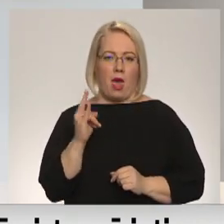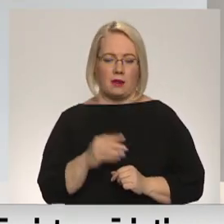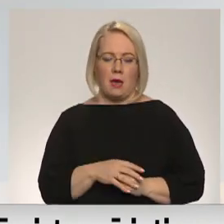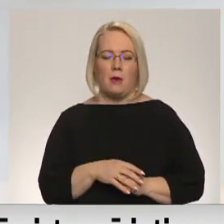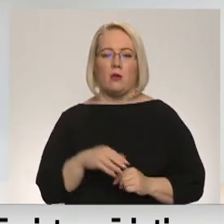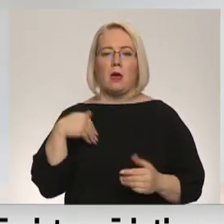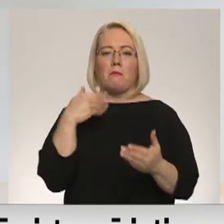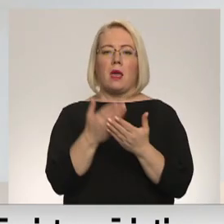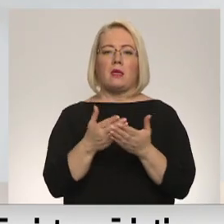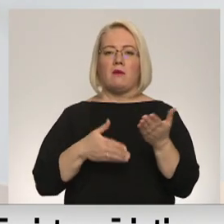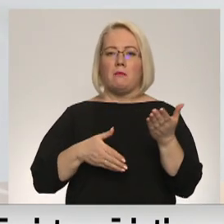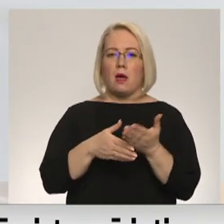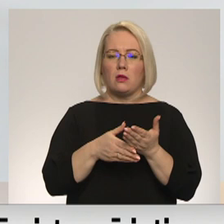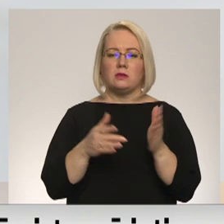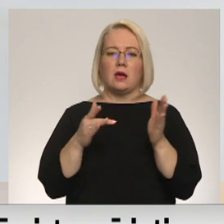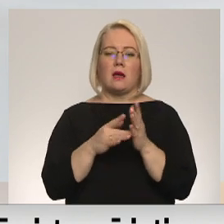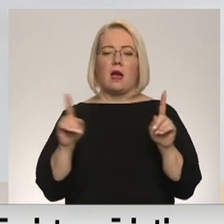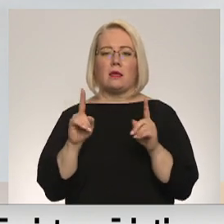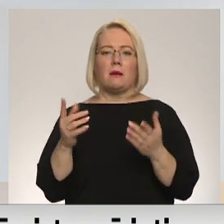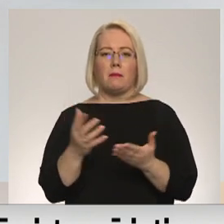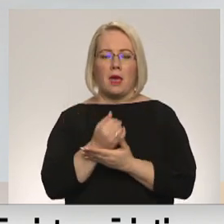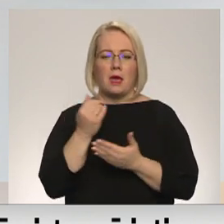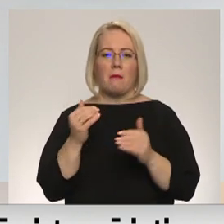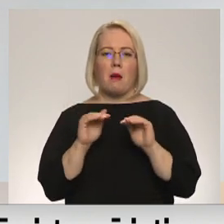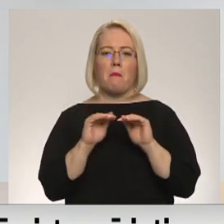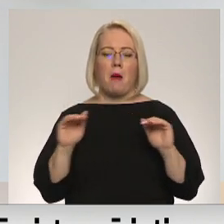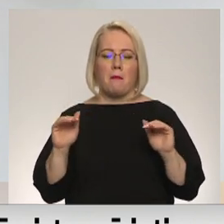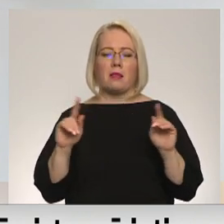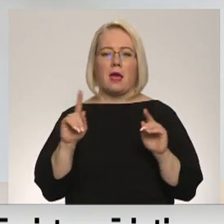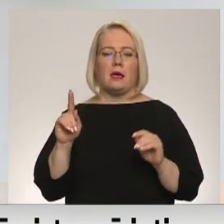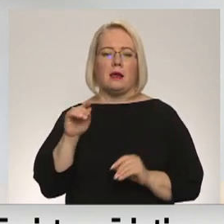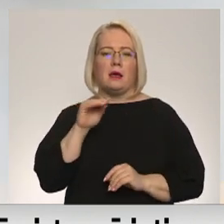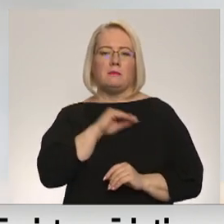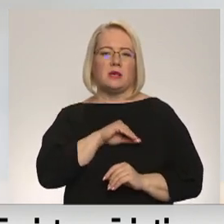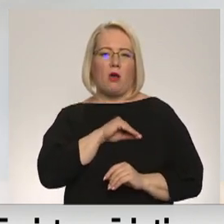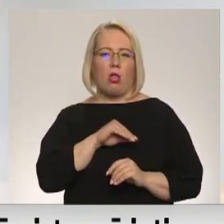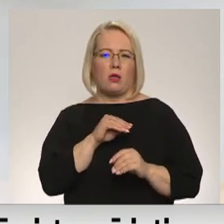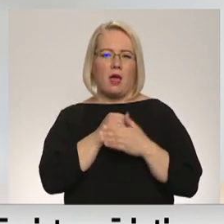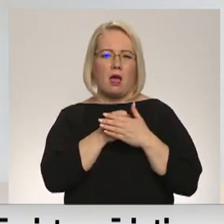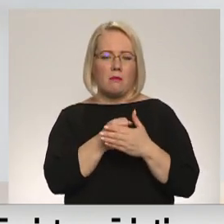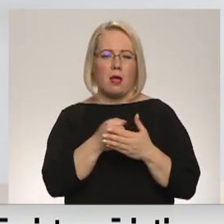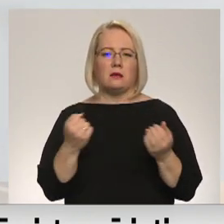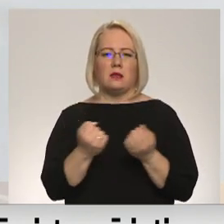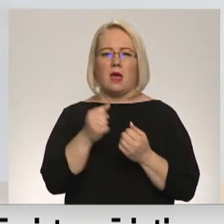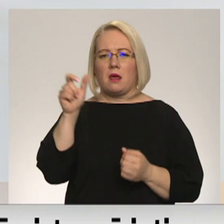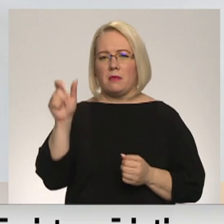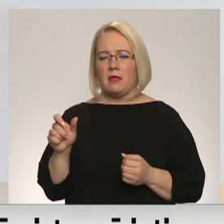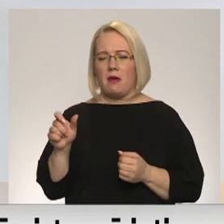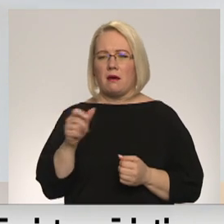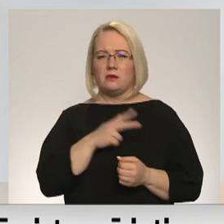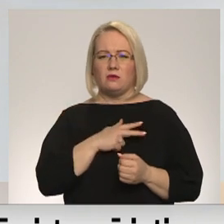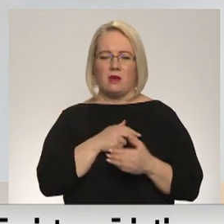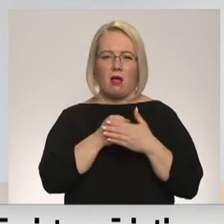palīdzību, kāda ir mums pieņem pamatāt. Tā ir psiholoģiskais atbalsts, darbinieki atbalsts, bet